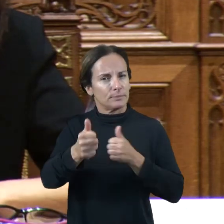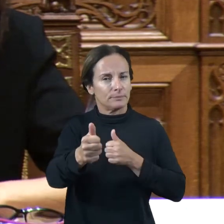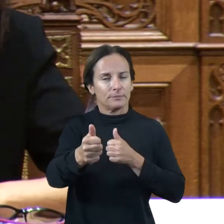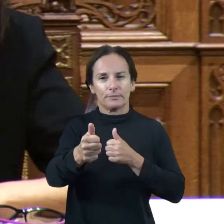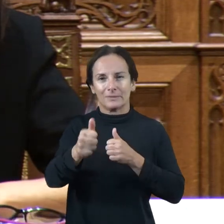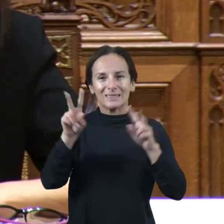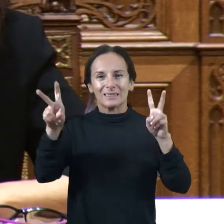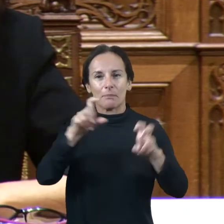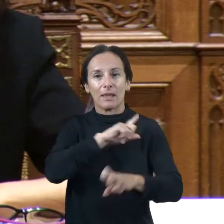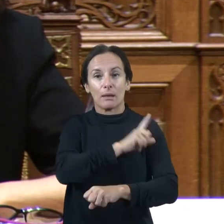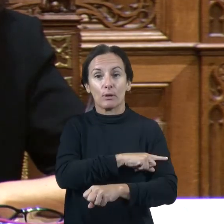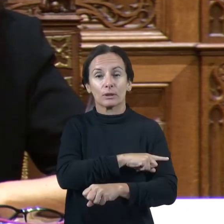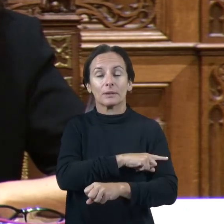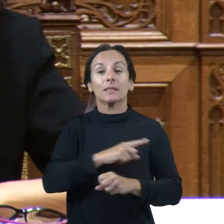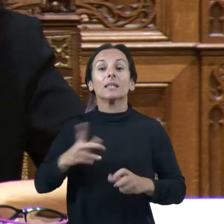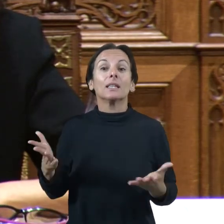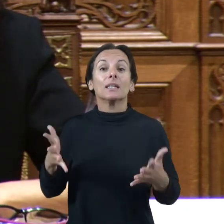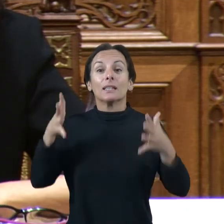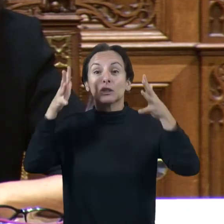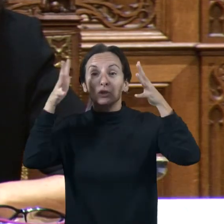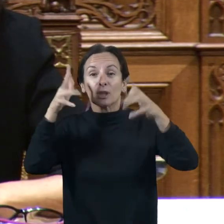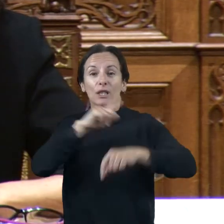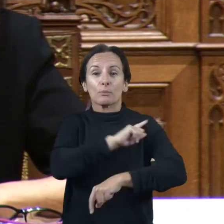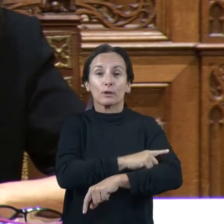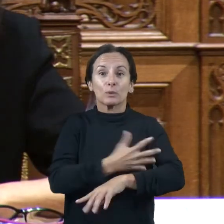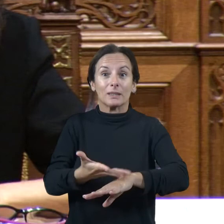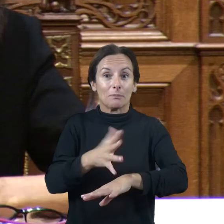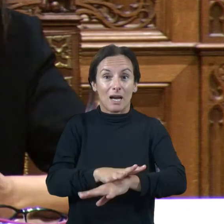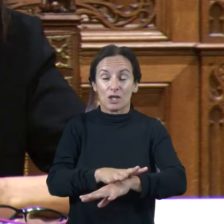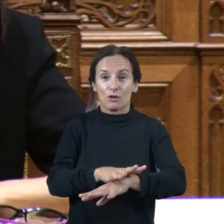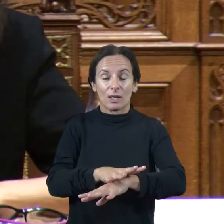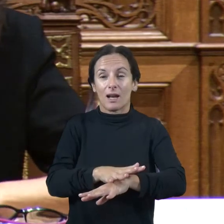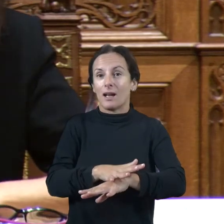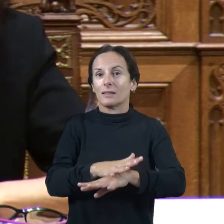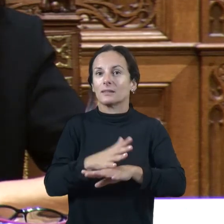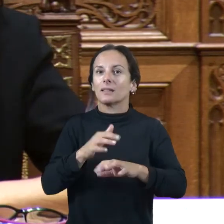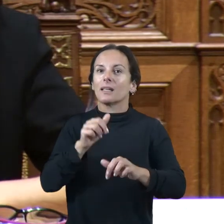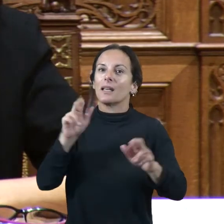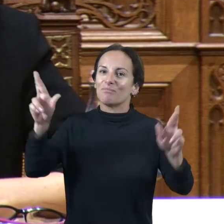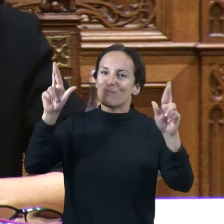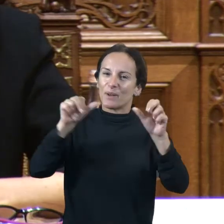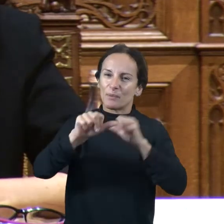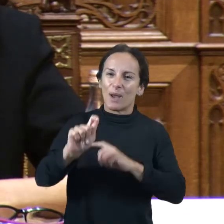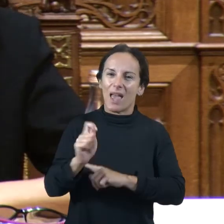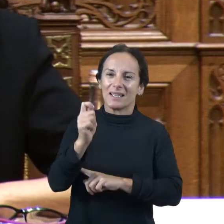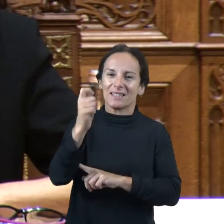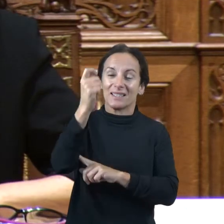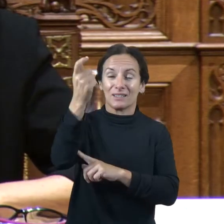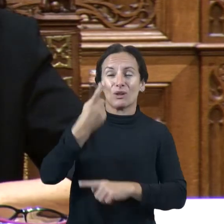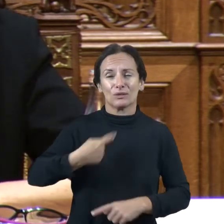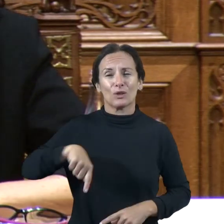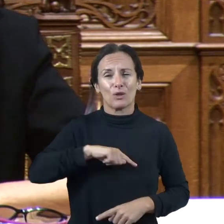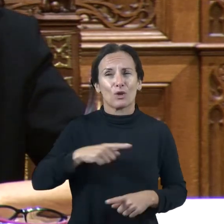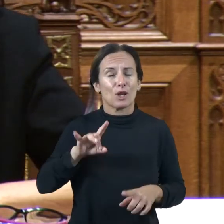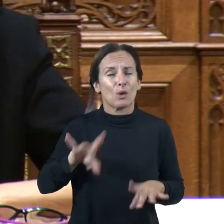consell esportiu de Mallorca o de l'esport de Mallorca encara en farem més per tant estaran tot d'enhorabona i hem sentit que també s'ha